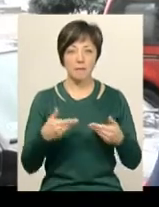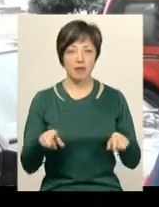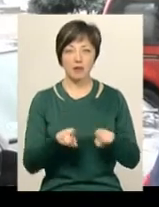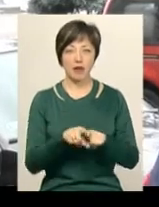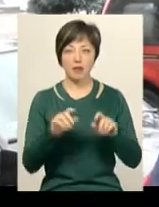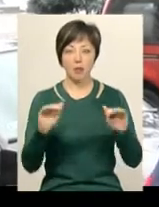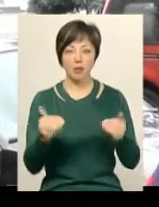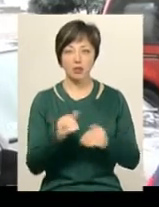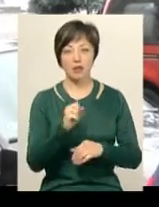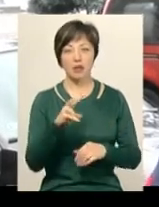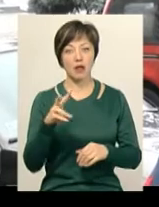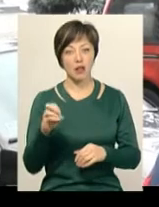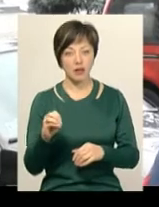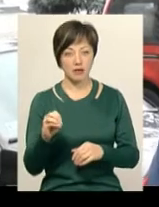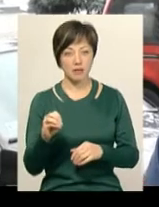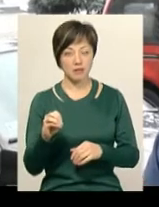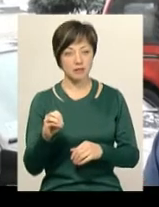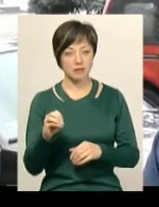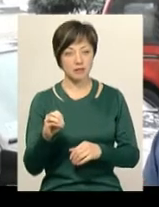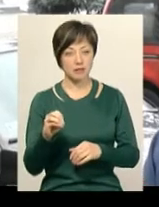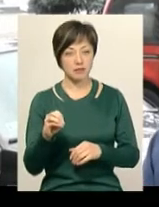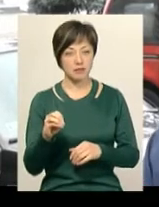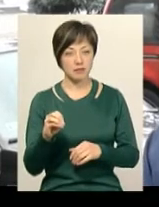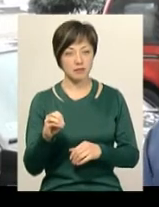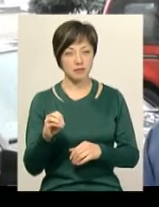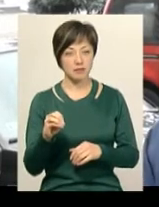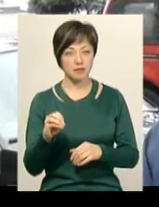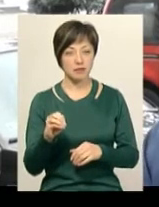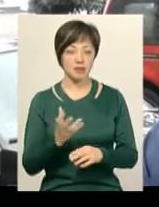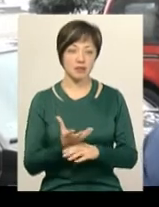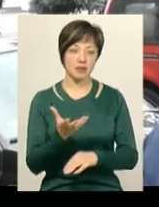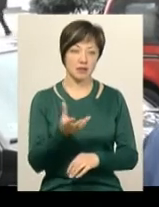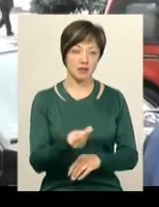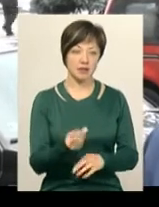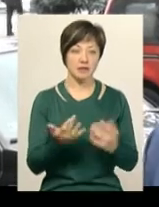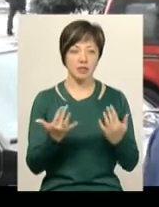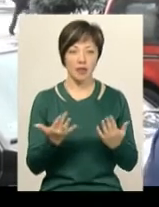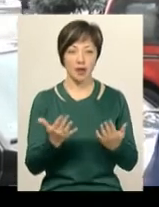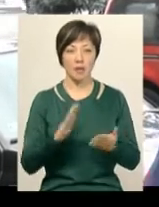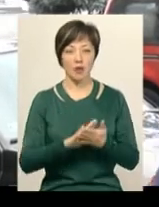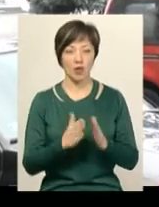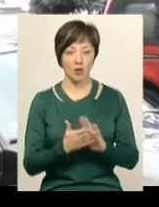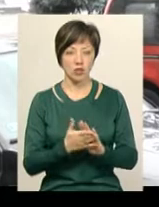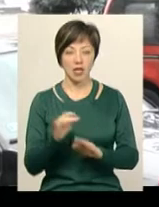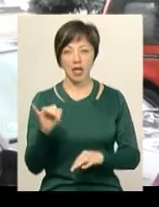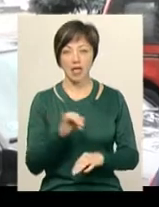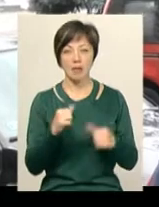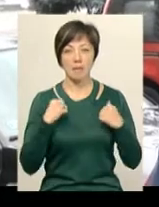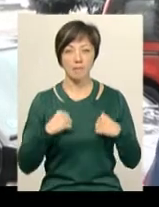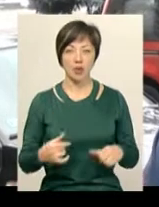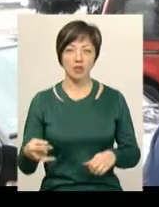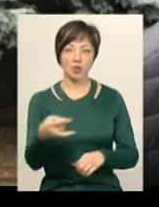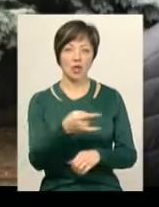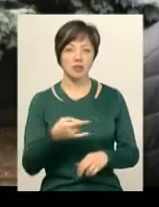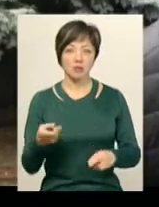ограничені, але заплатив собі, скільки там положено і їздиш без